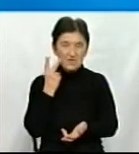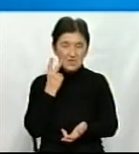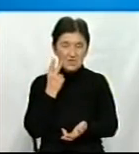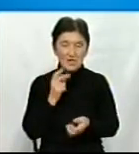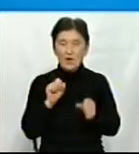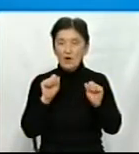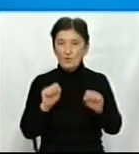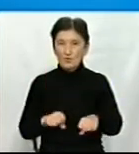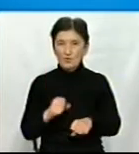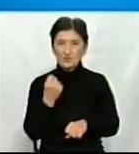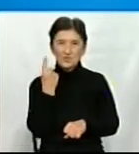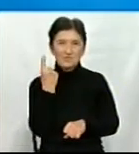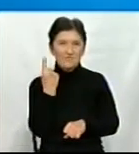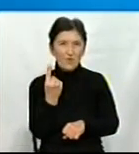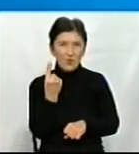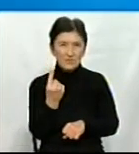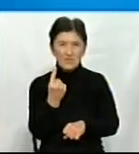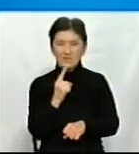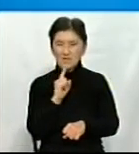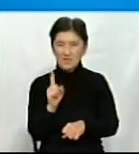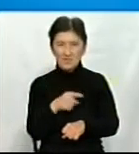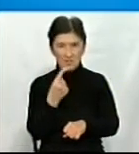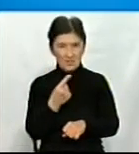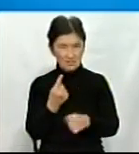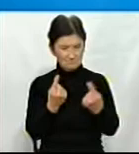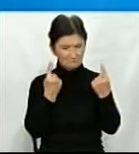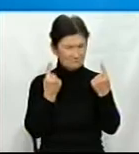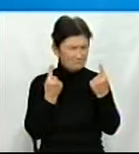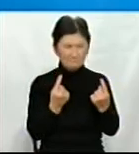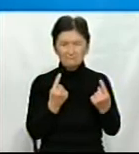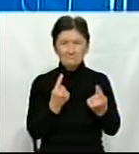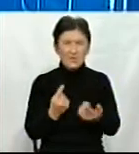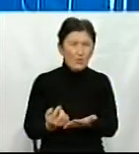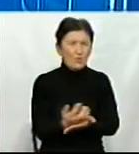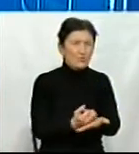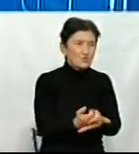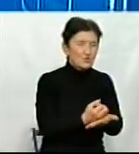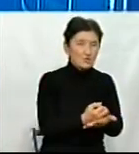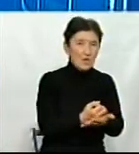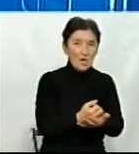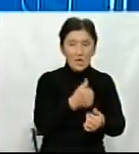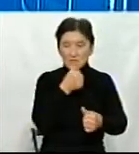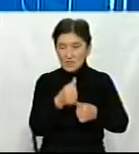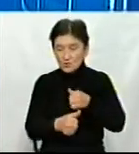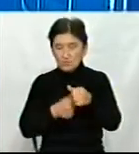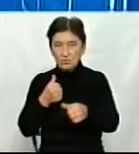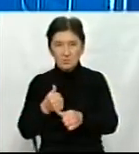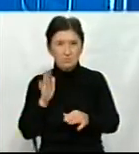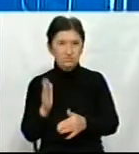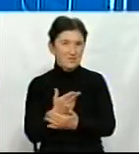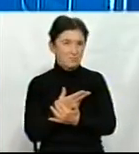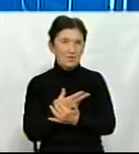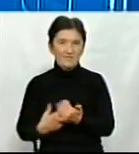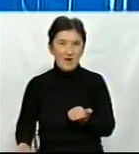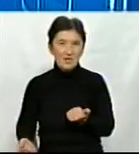можемо в один вологий, дуже вдалий рік отримати супервисокі врожаї по всіх культурах, наступний рік буде провальний, оскільки